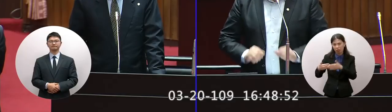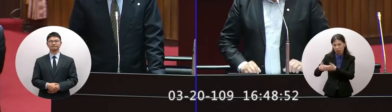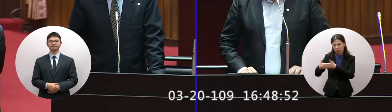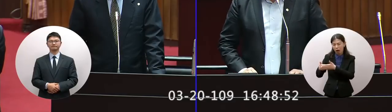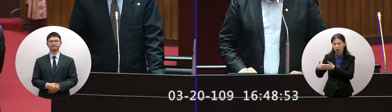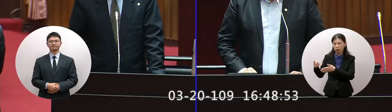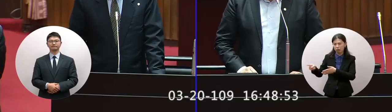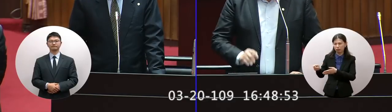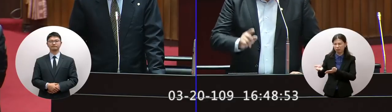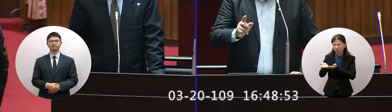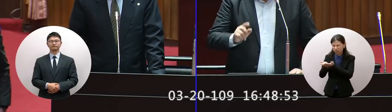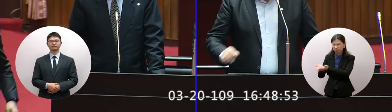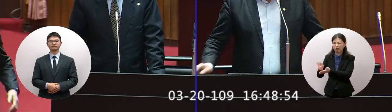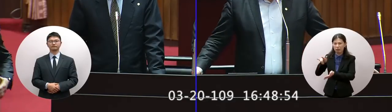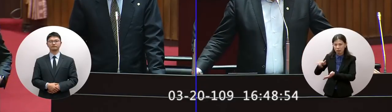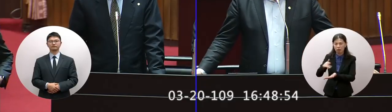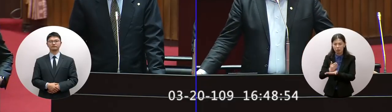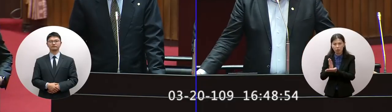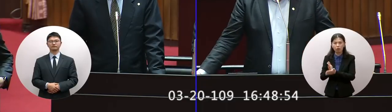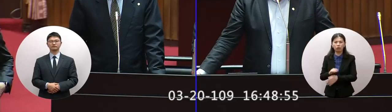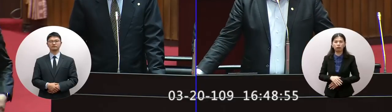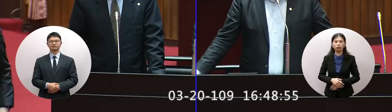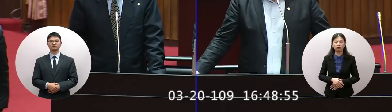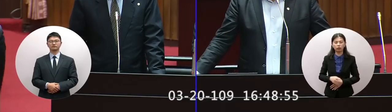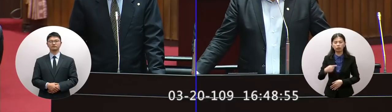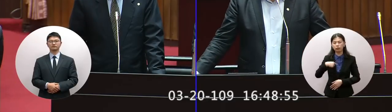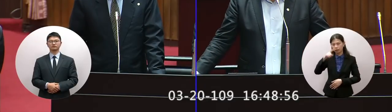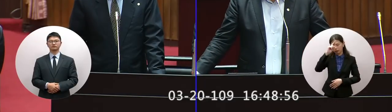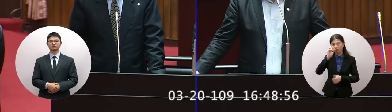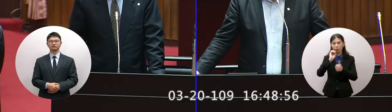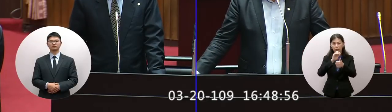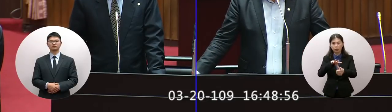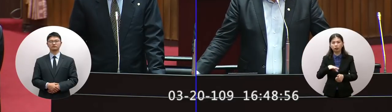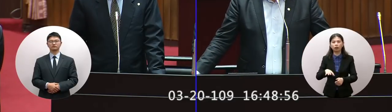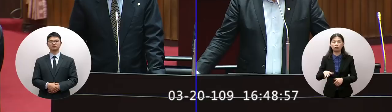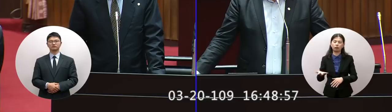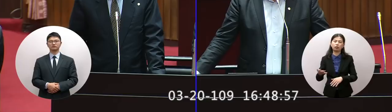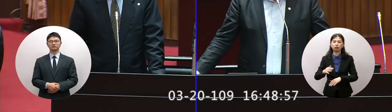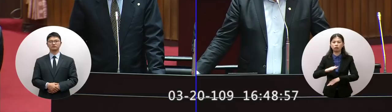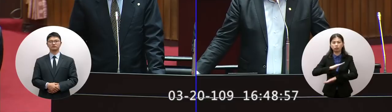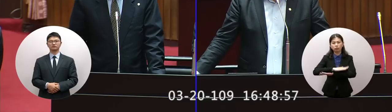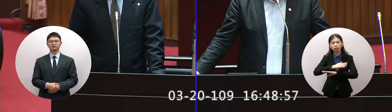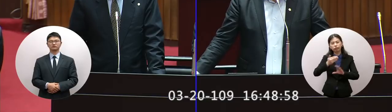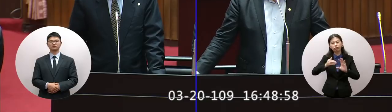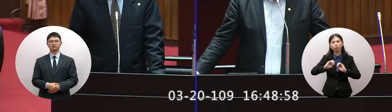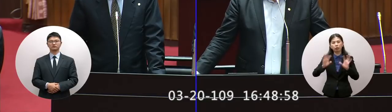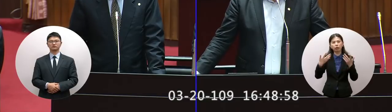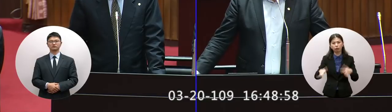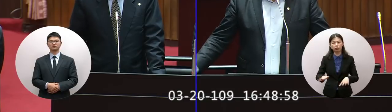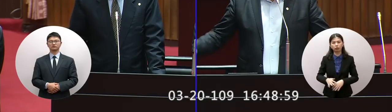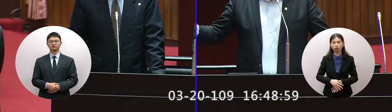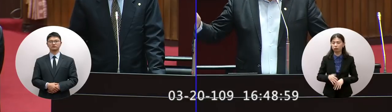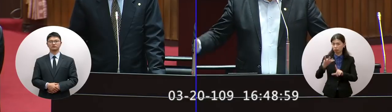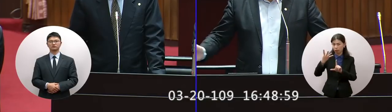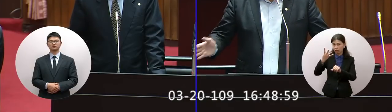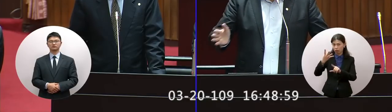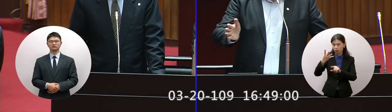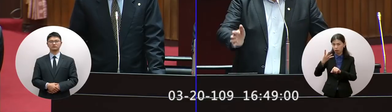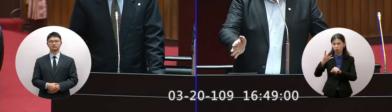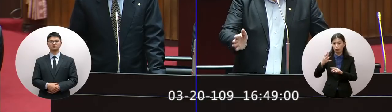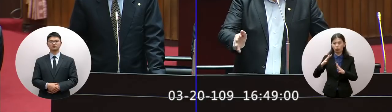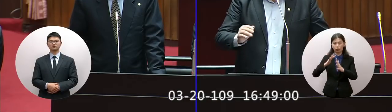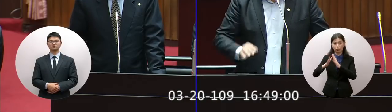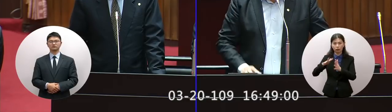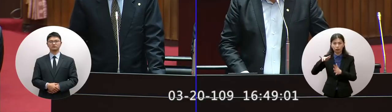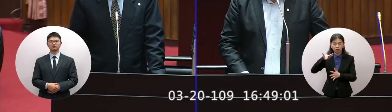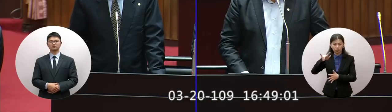或單純的國防部所以我昨天有建議天驅這個媒體都有報過了也不算機密我們到四月份我們就會有戰機